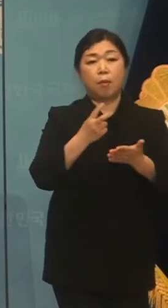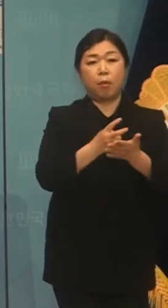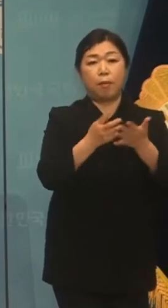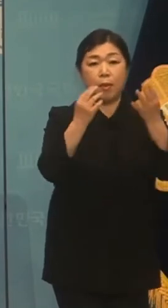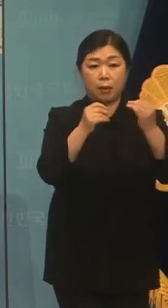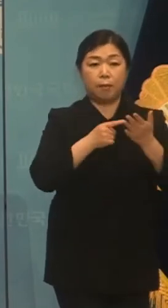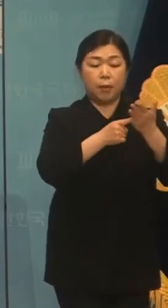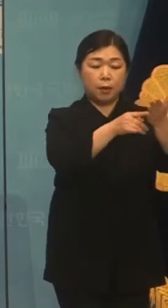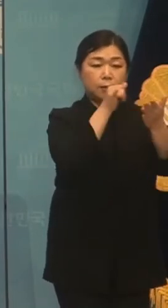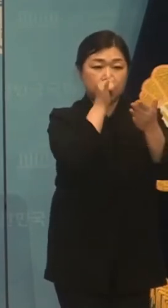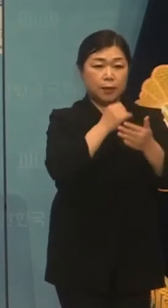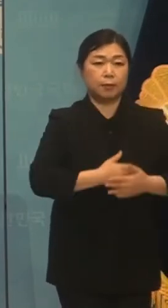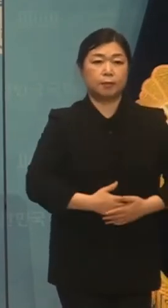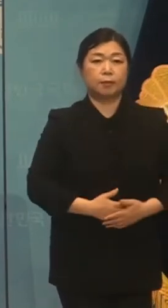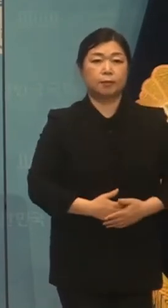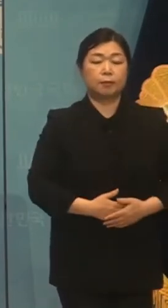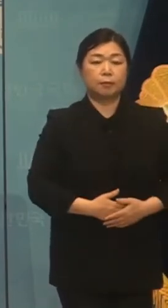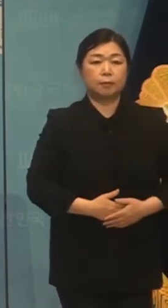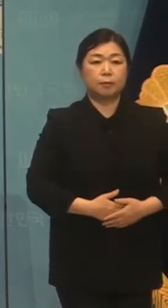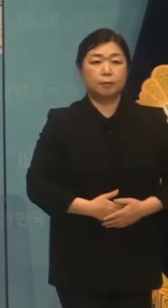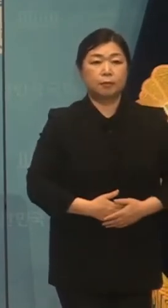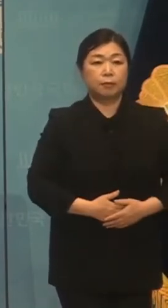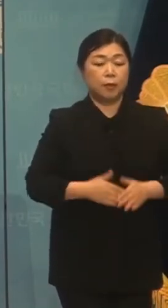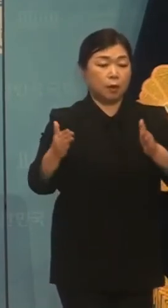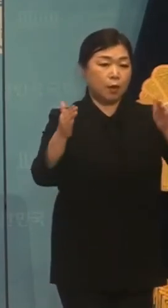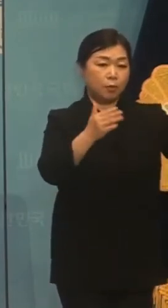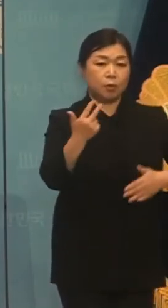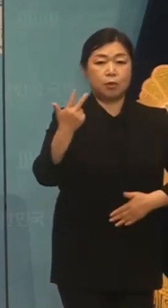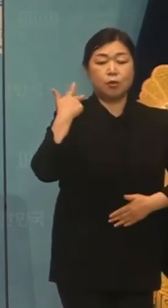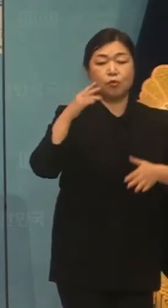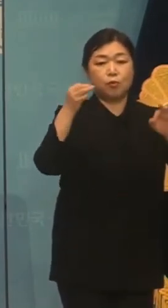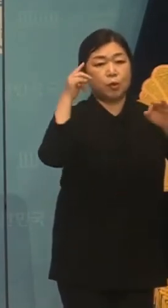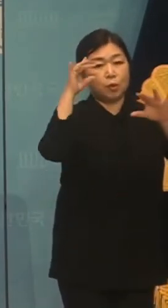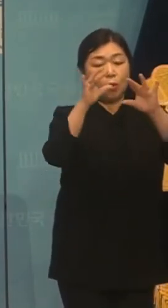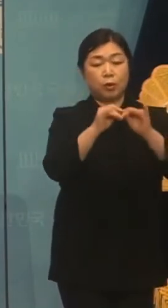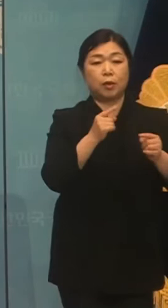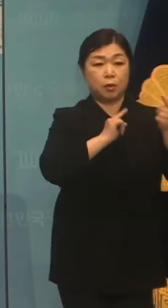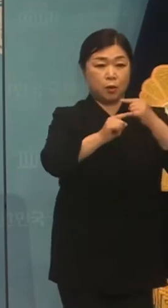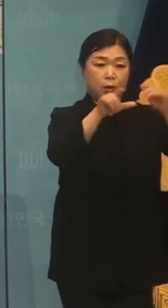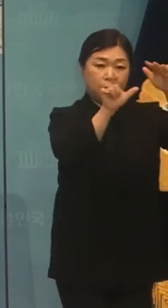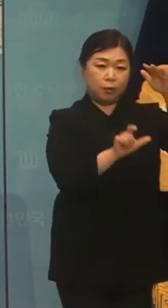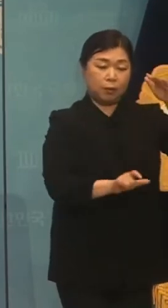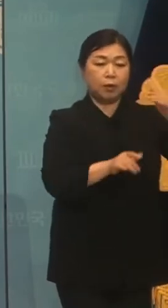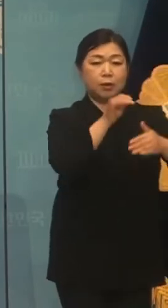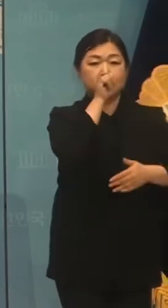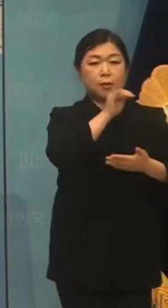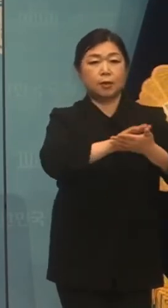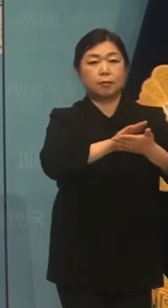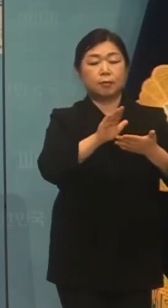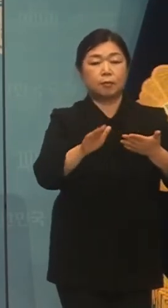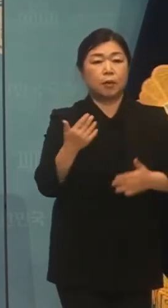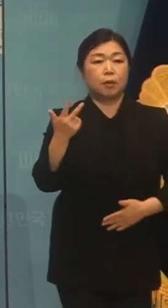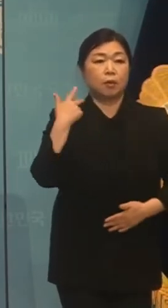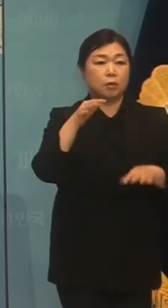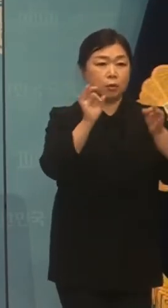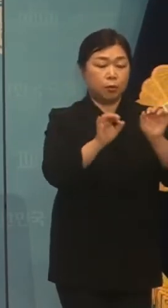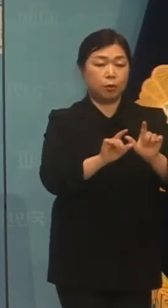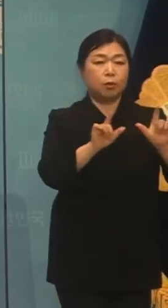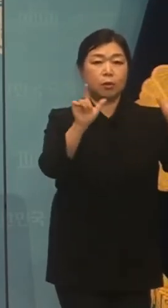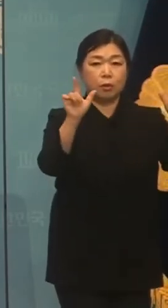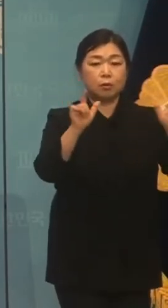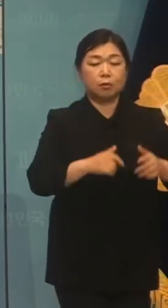발휘되었습니다. 다음은 지난주 국민 동의 청원 접수 현황입니다. 지난주 금요일